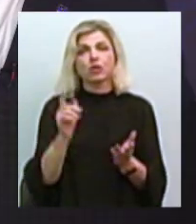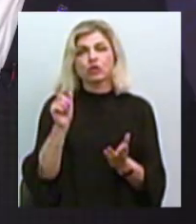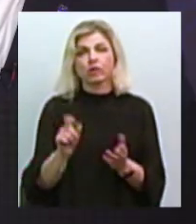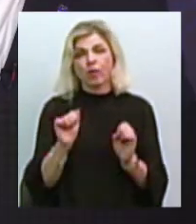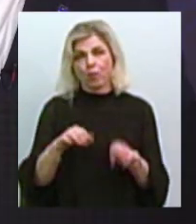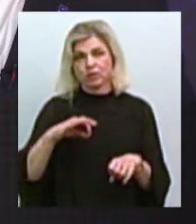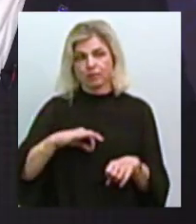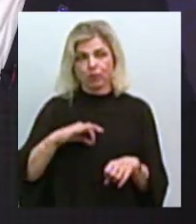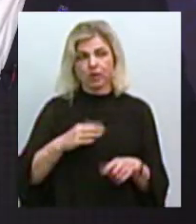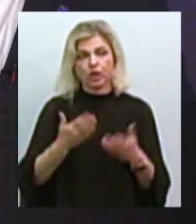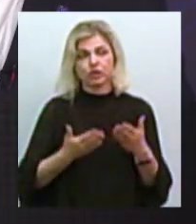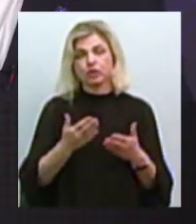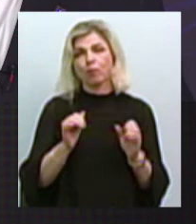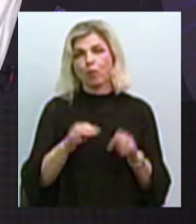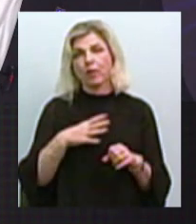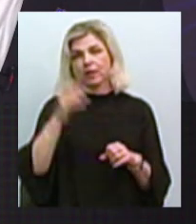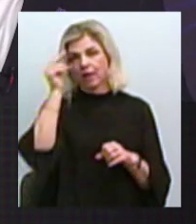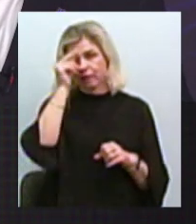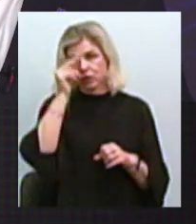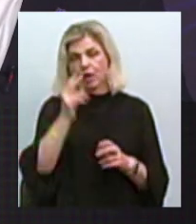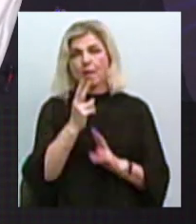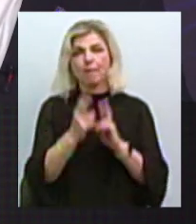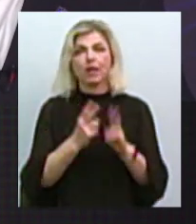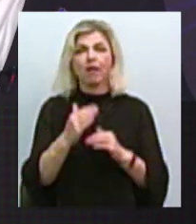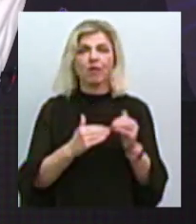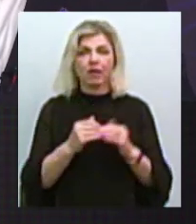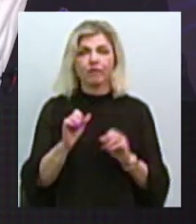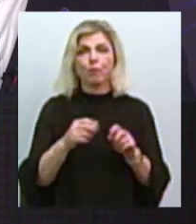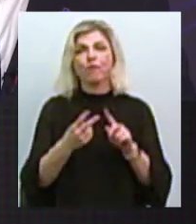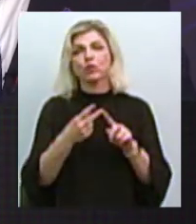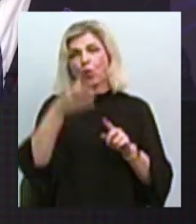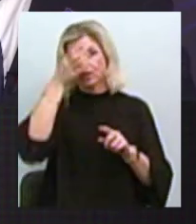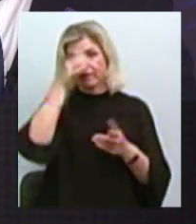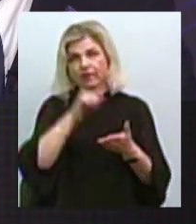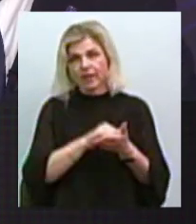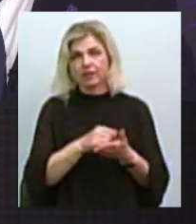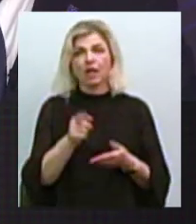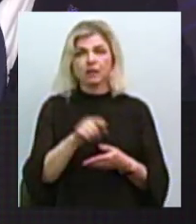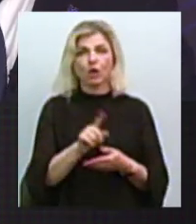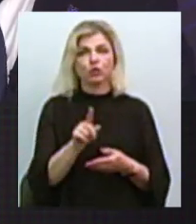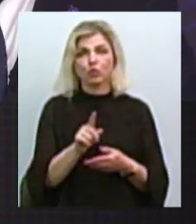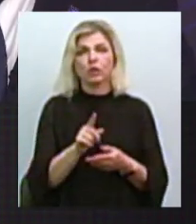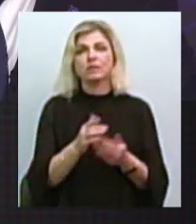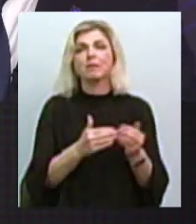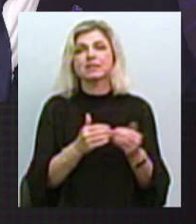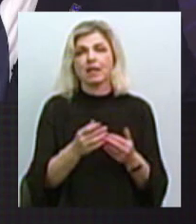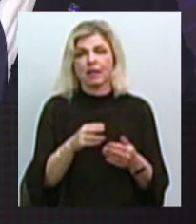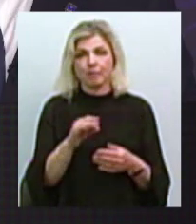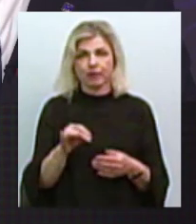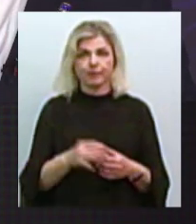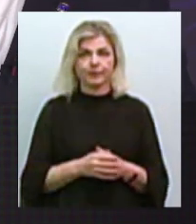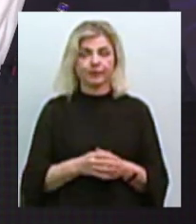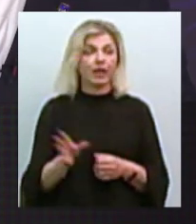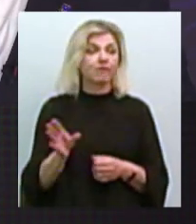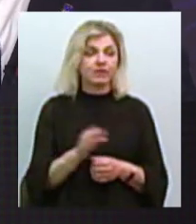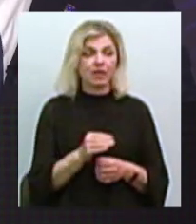скорості встатись? Чи може це навчання, перекваліфікація, друга освіта, та за якими спеціалізаціями? Всі